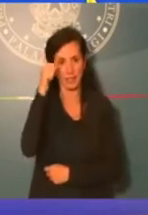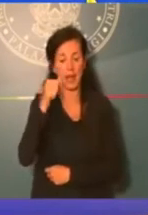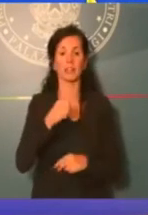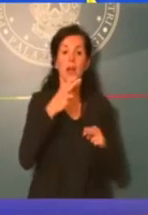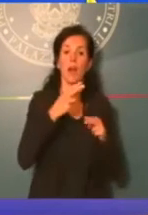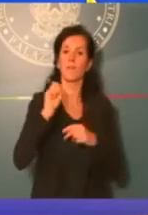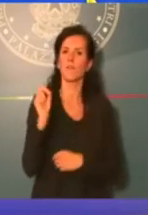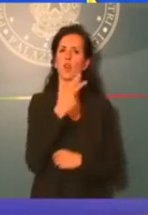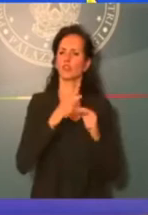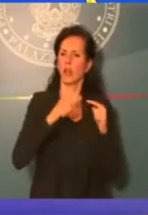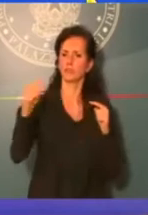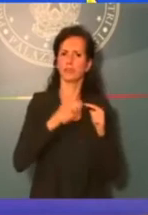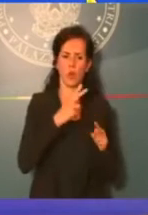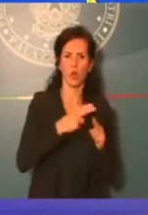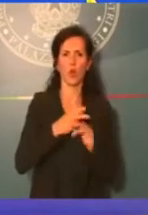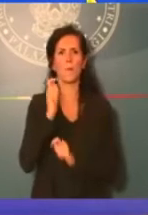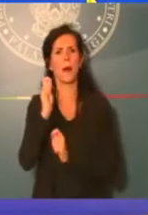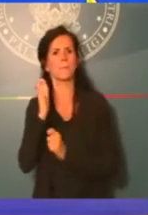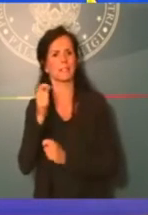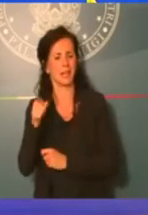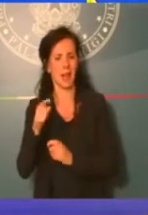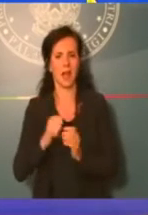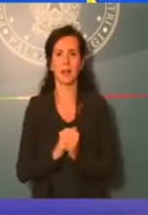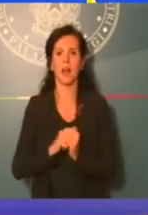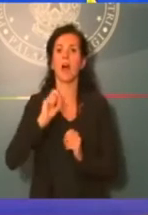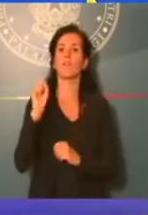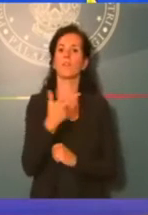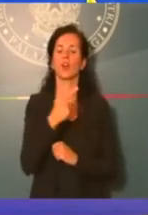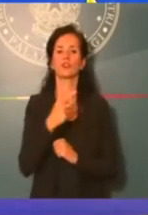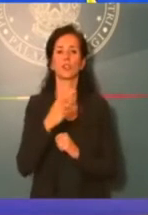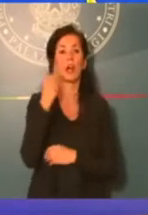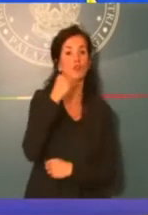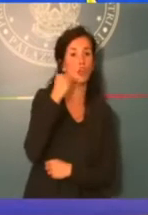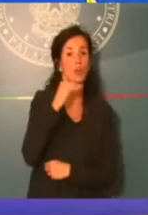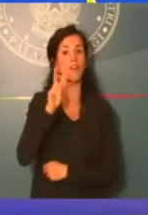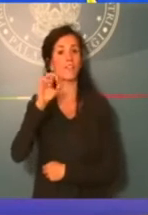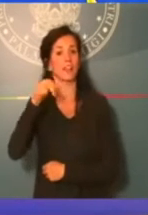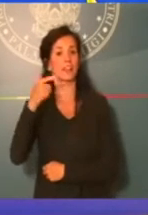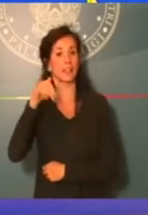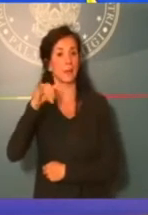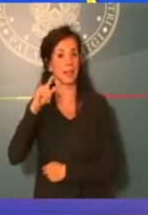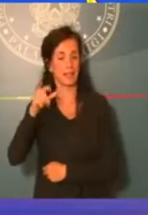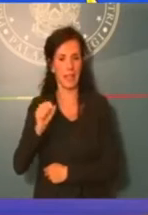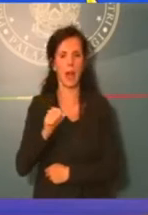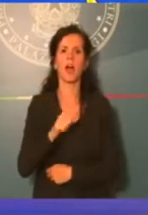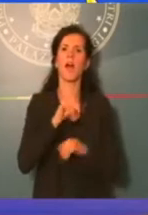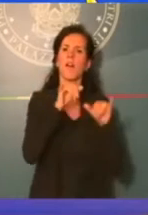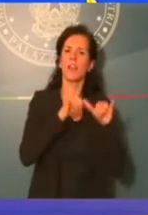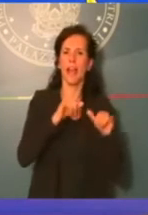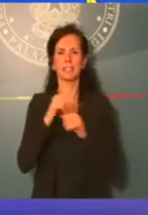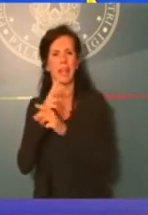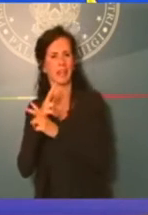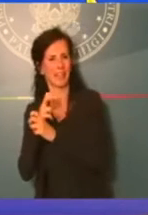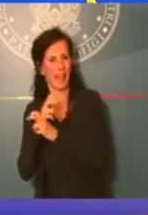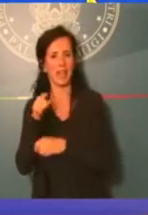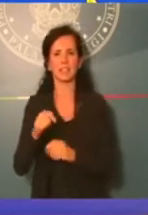Pescara-Bari. Alta velocità ancora Genova-20 miglia. Alta velocità Venezia-Trieste. La Gronda.